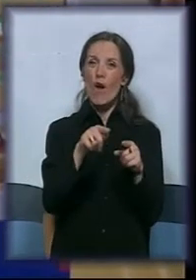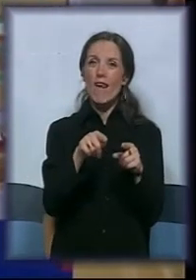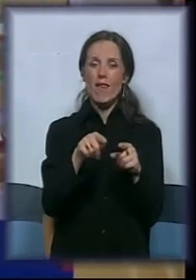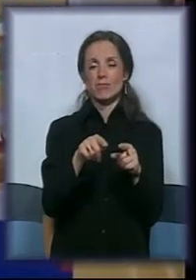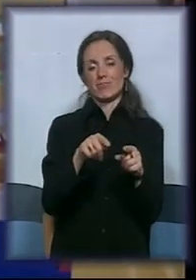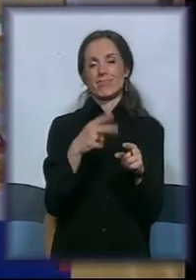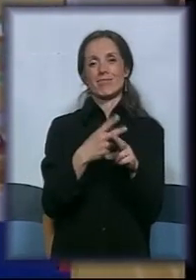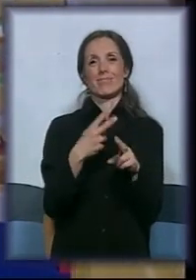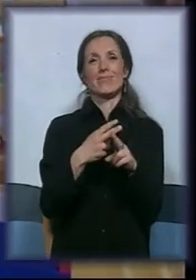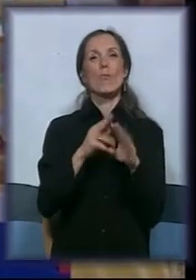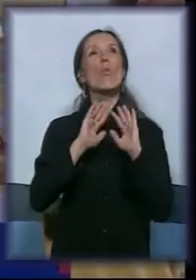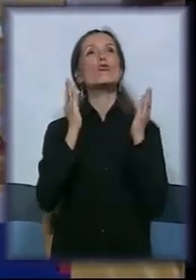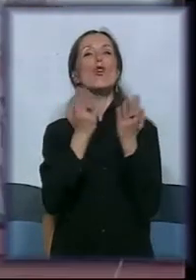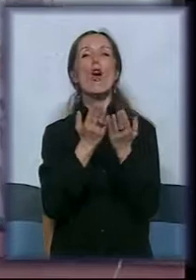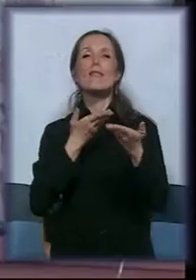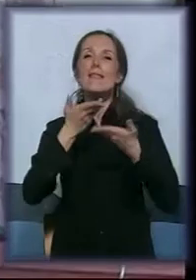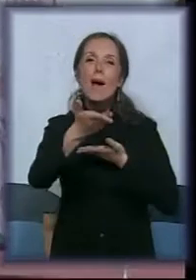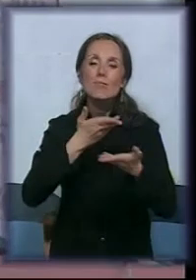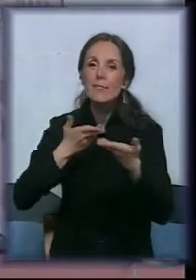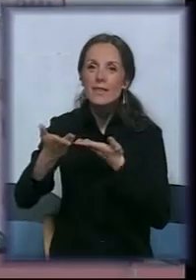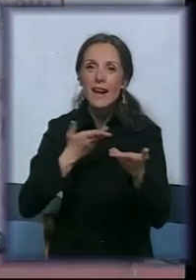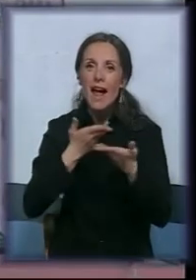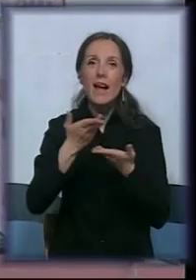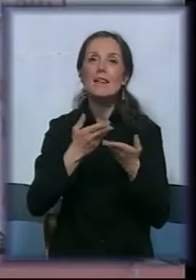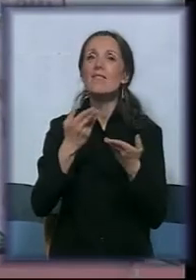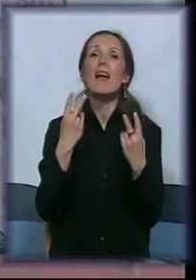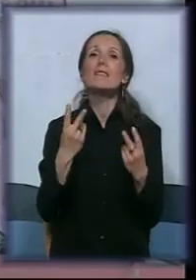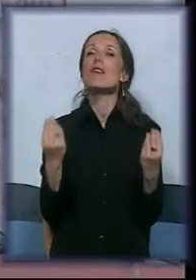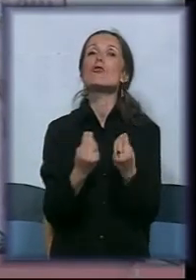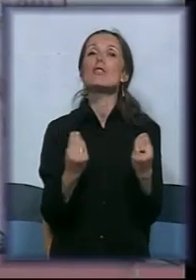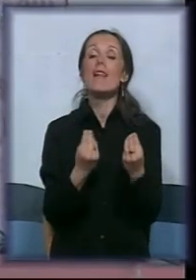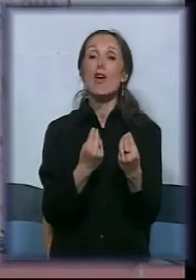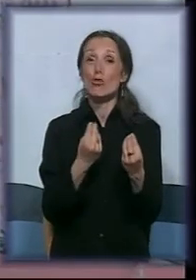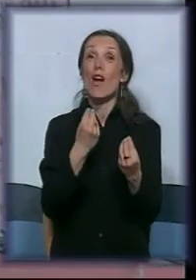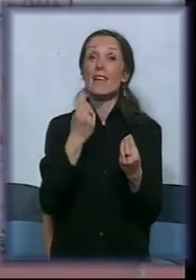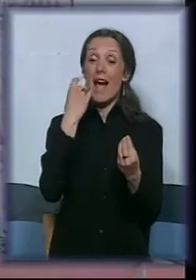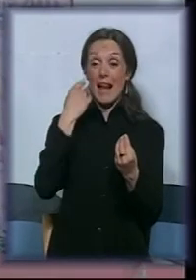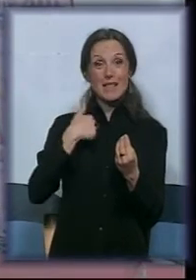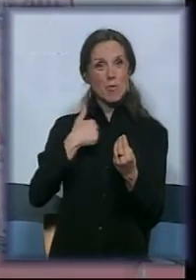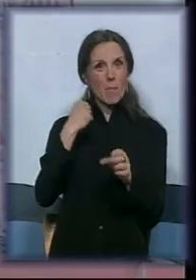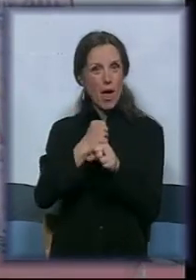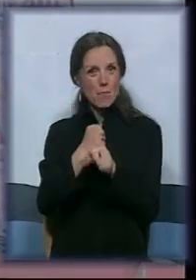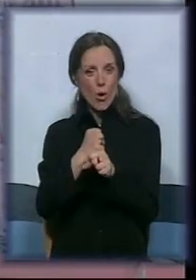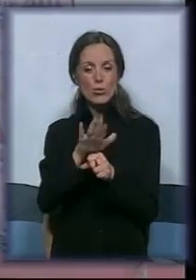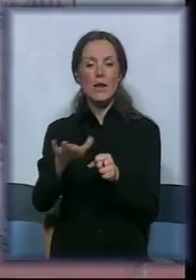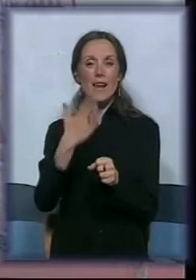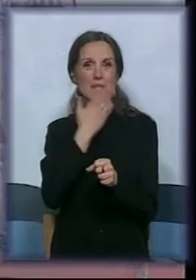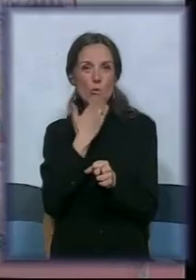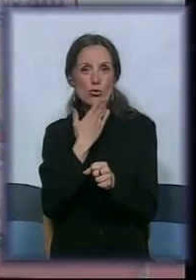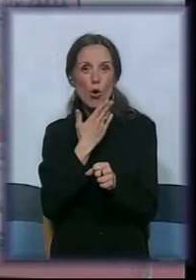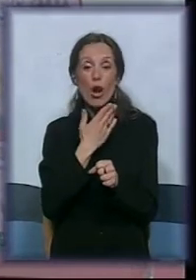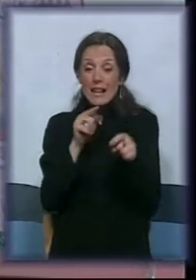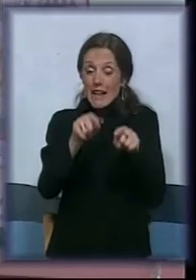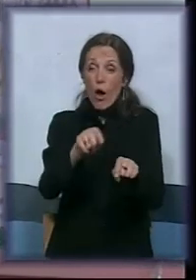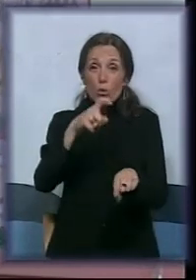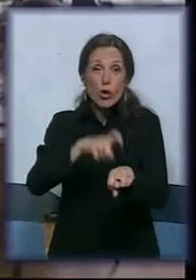učenica znači najviše to što mi u vreme dok smo na poslu, a deca u školi to vreme da u tom vremenu